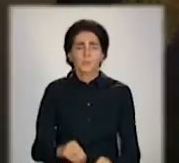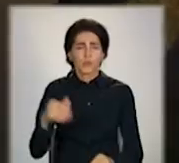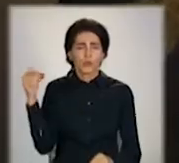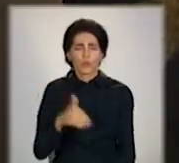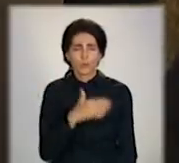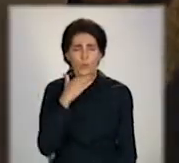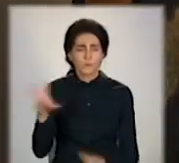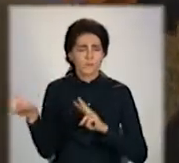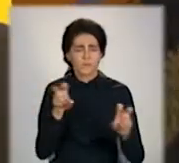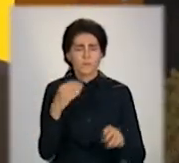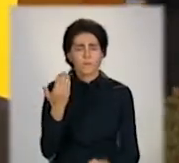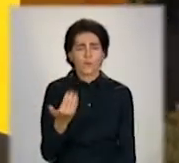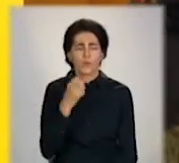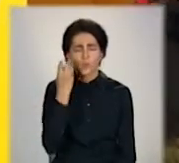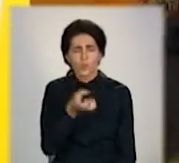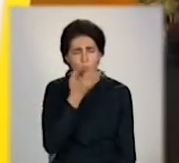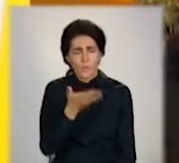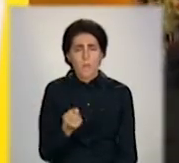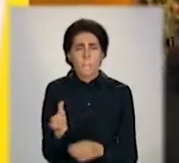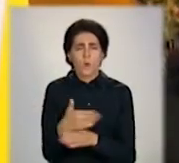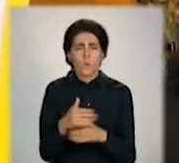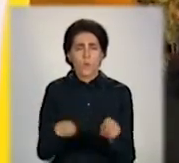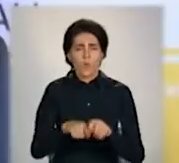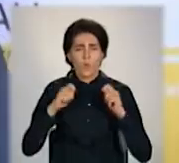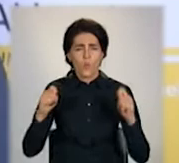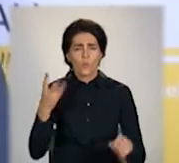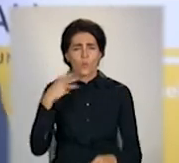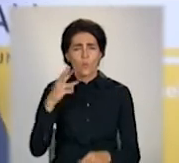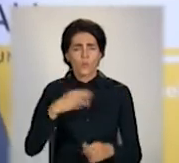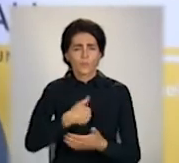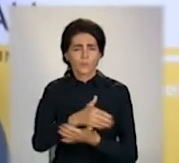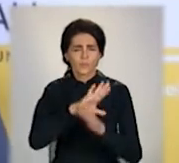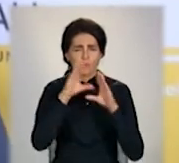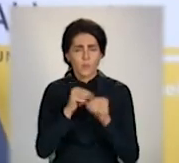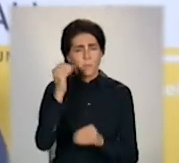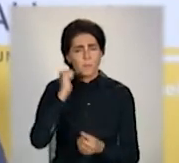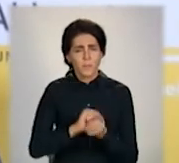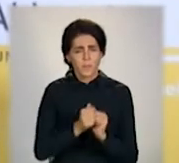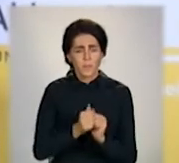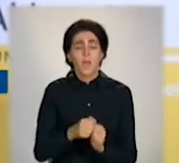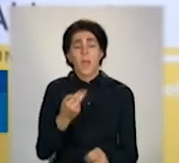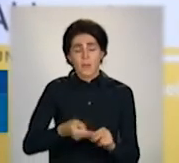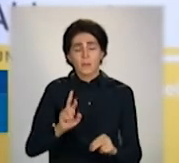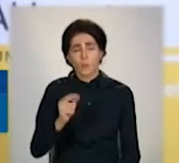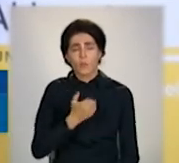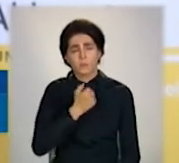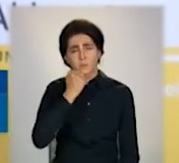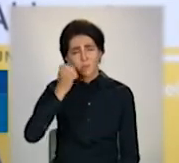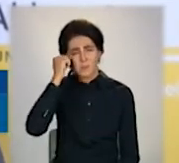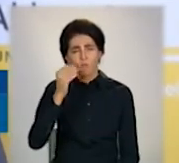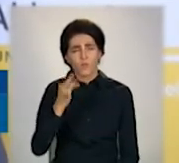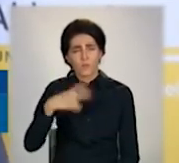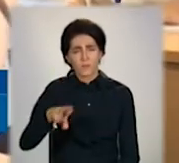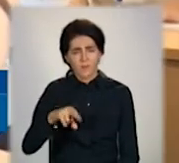троянд, а у Маріуполі відкрили сучасну інсталяцію. Я хочу висловити подяку фонду Ріната Ахметова за те, що вони